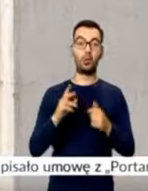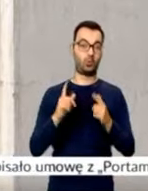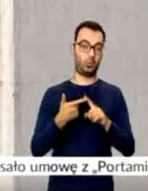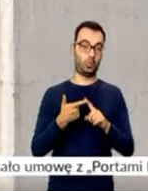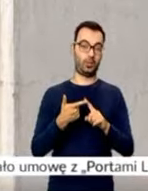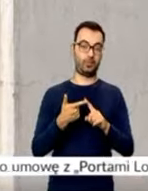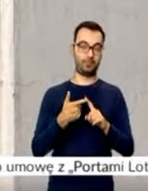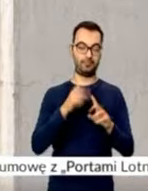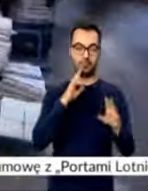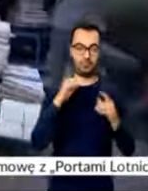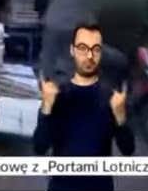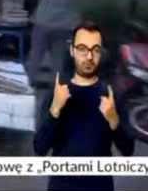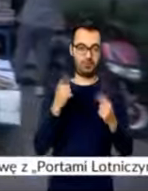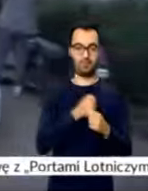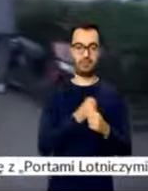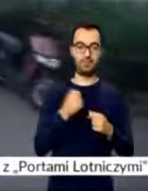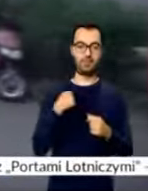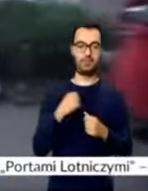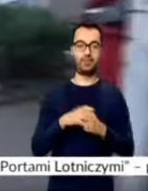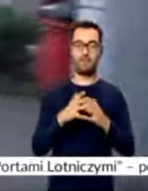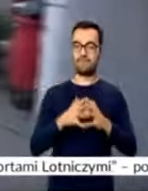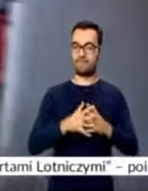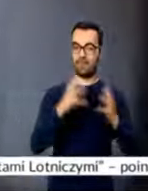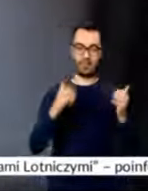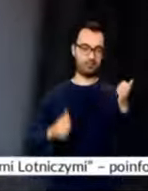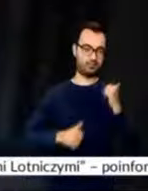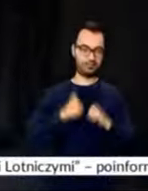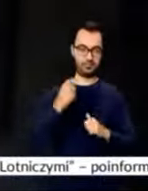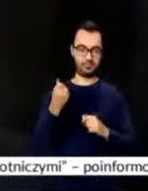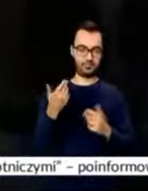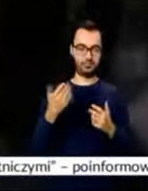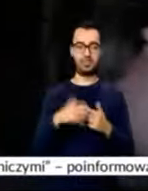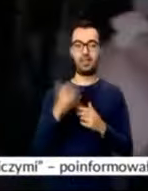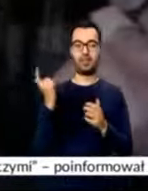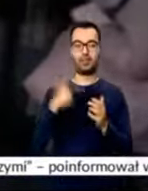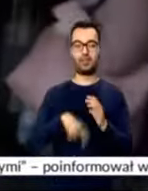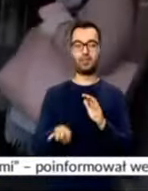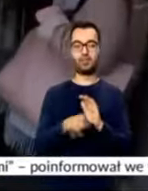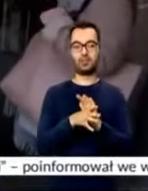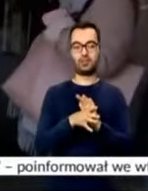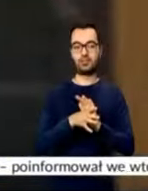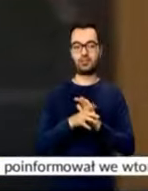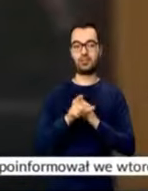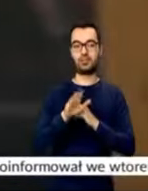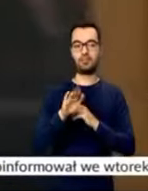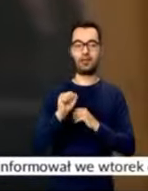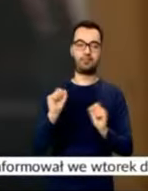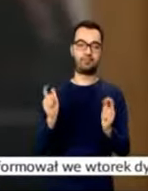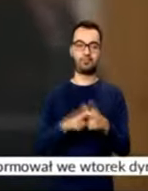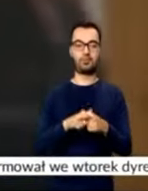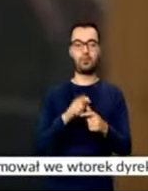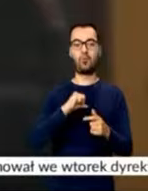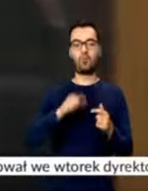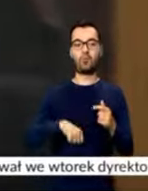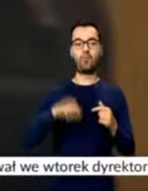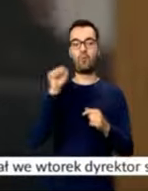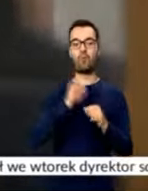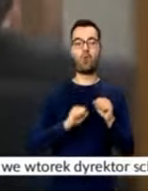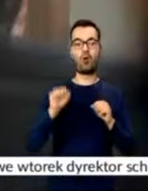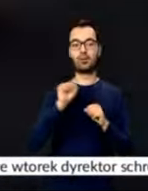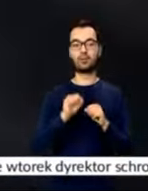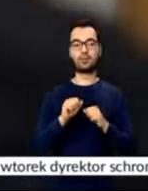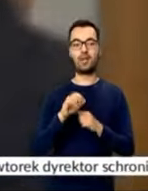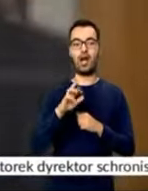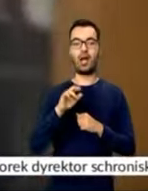w ostatnich latach urzędnicza afera w Warszawie z ogromnymi pieniędzmi w tle. W 2019 roku CBA zatrzymało burmistrza Włoch Artura W.